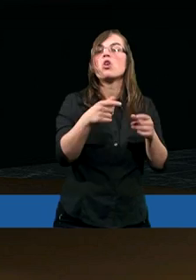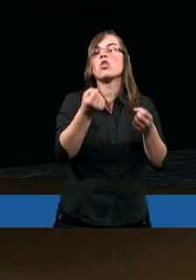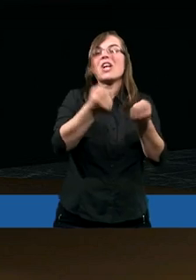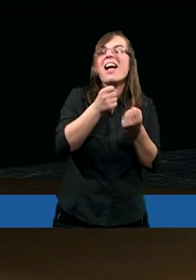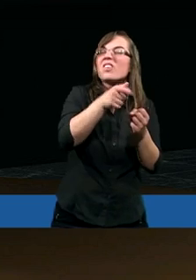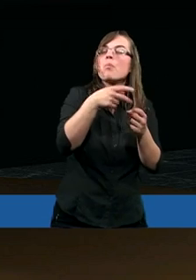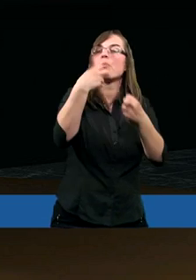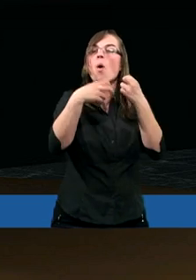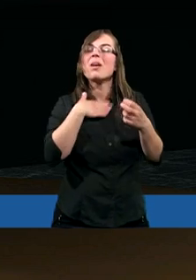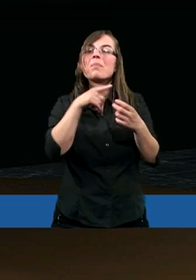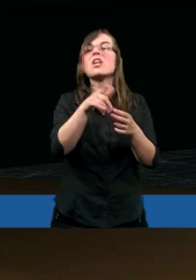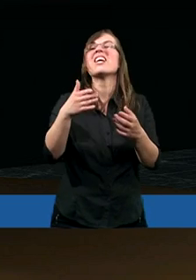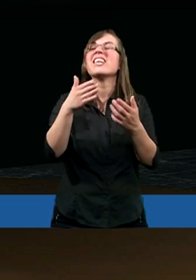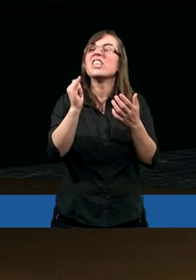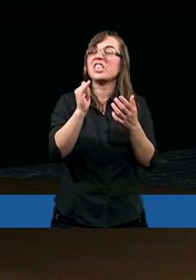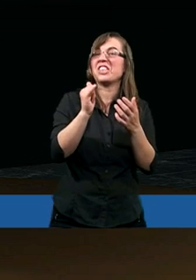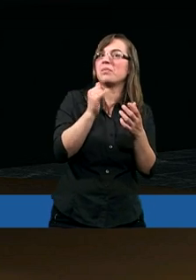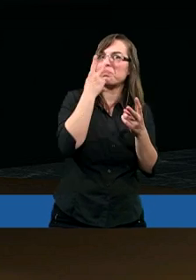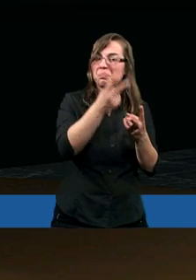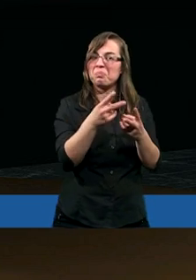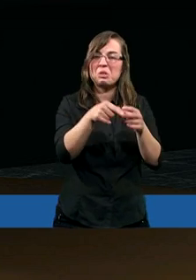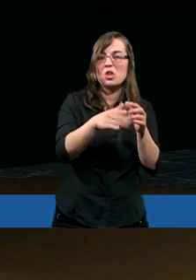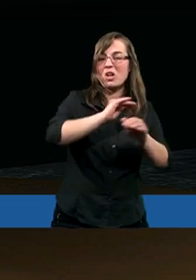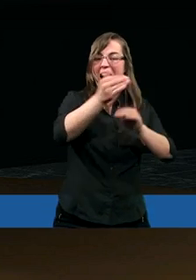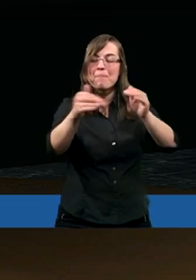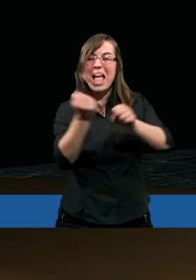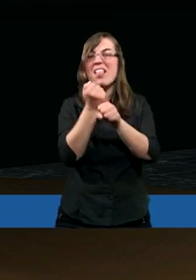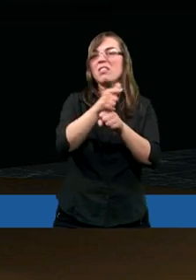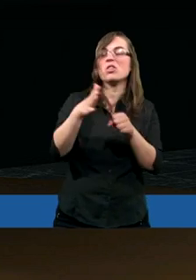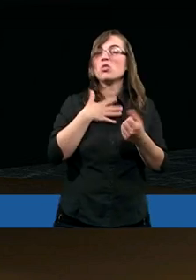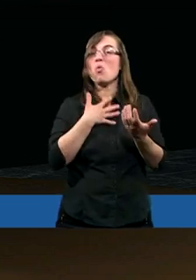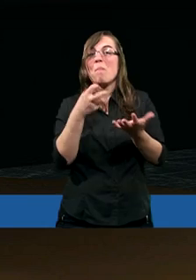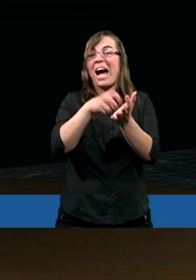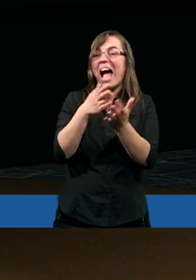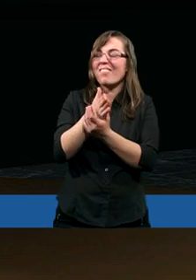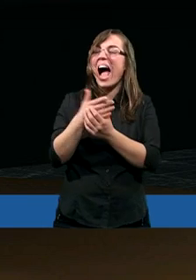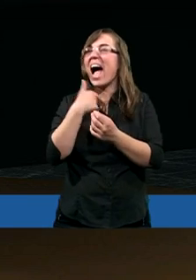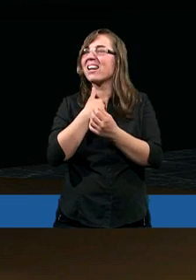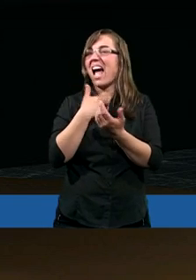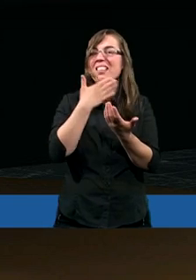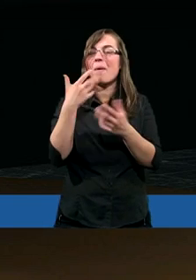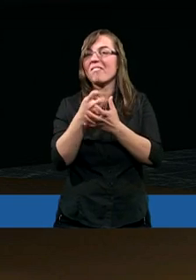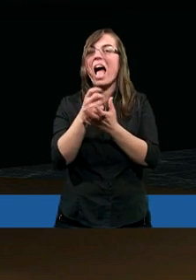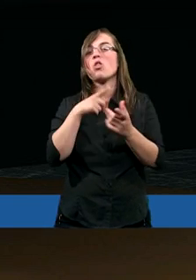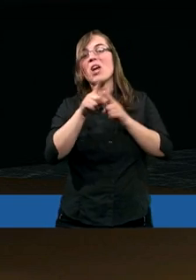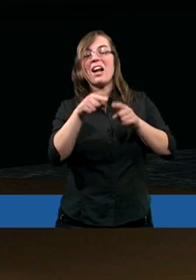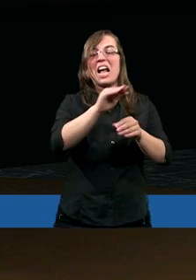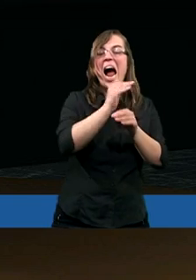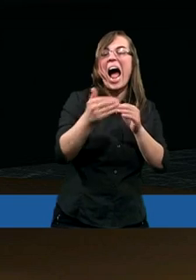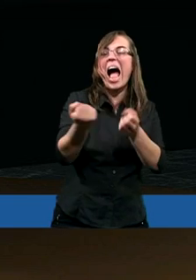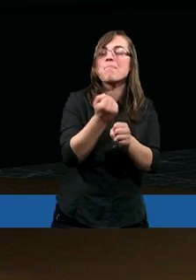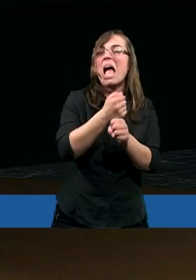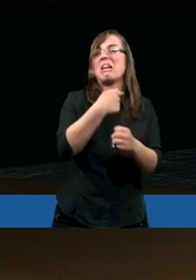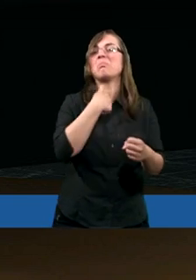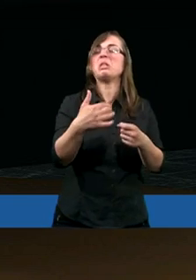korzeni. Tak to jest właśnie z tą wiarą, że jeżeli nie będziemy nic, jeżeli nie będziemy robić coś w tym,